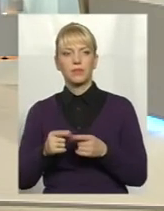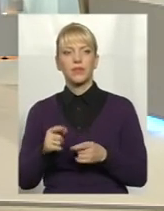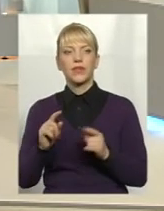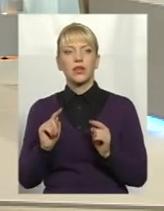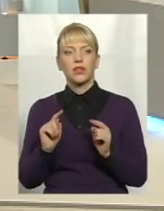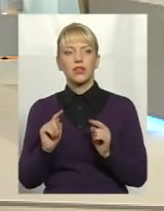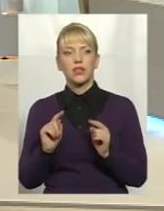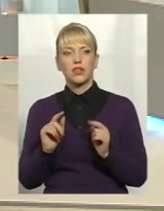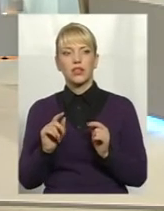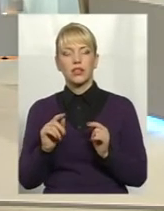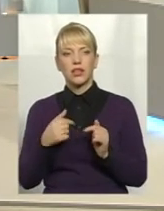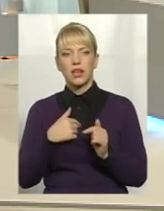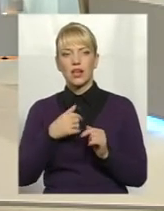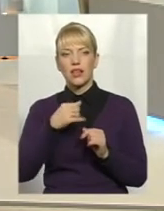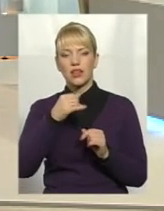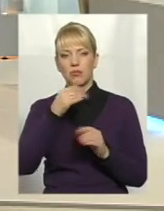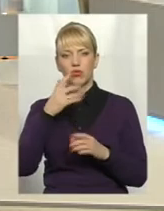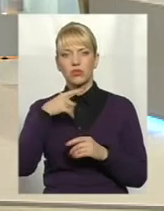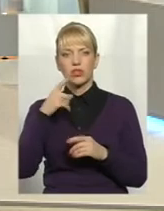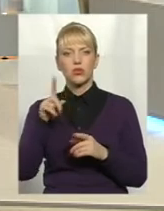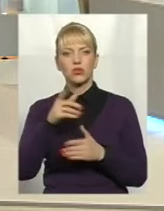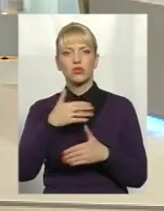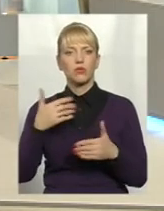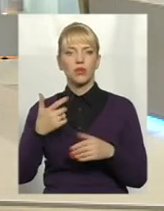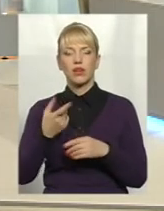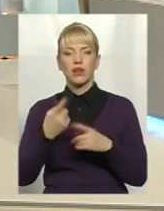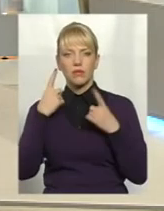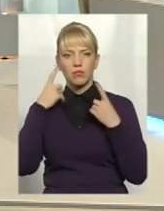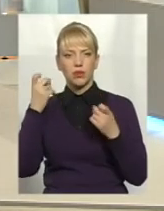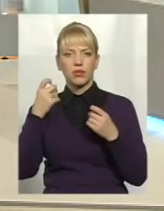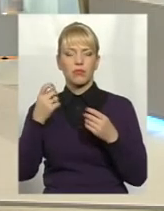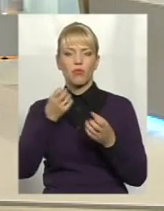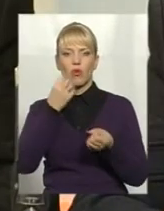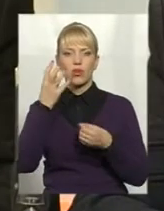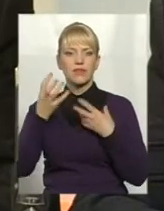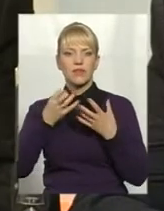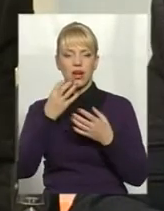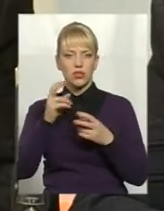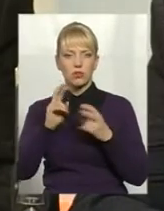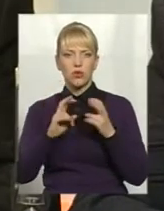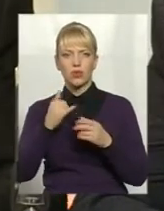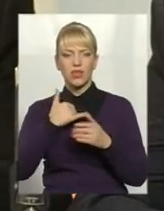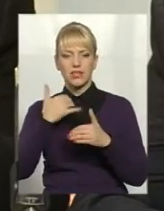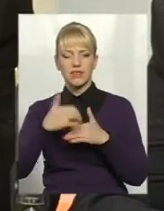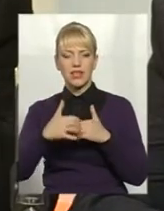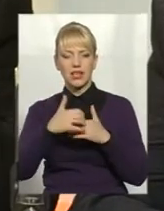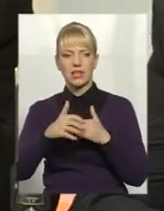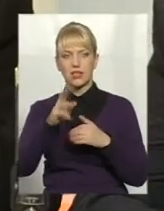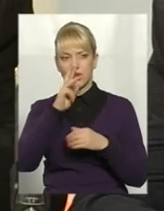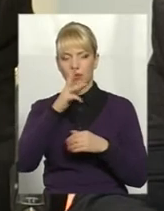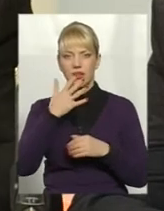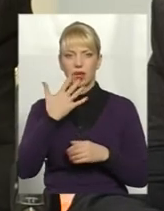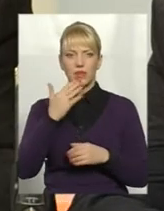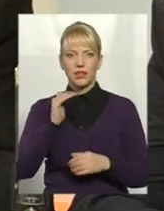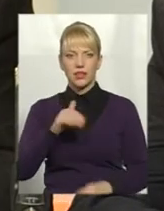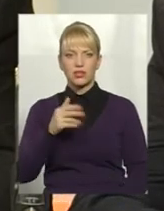я не хочу сказати, що ми там надзвичайно просвітаючі підприємства. На сьогоднішній день наша заробітна плата середня 5-200. Ось